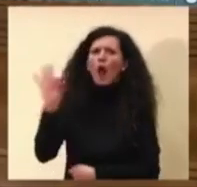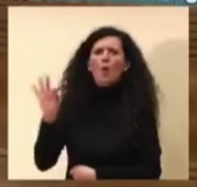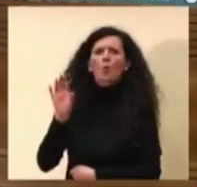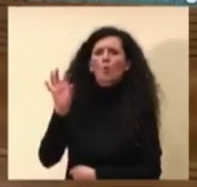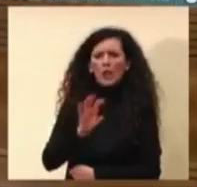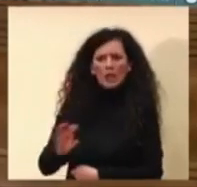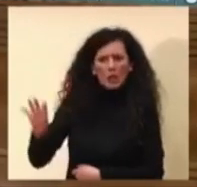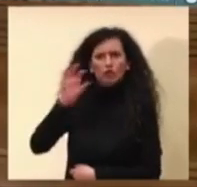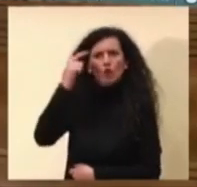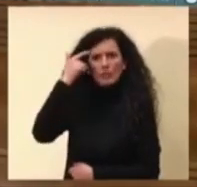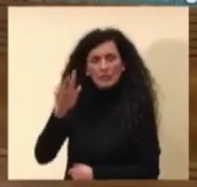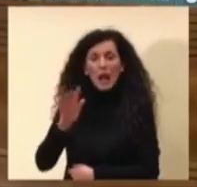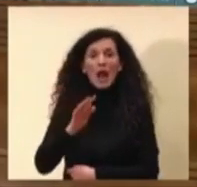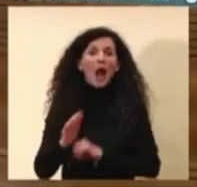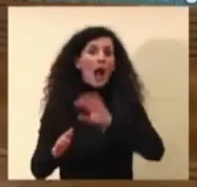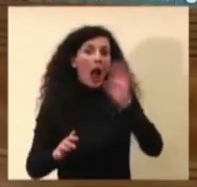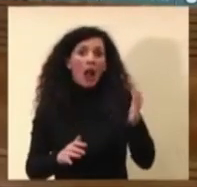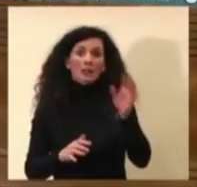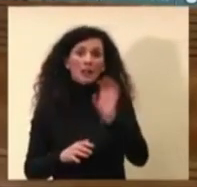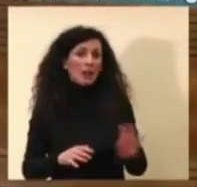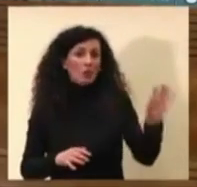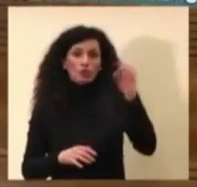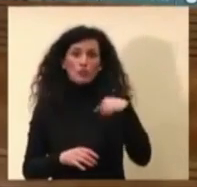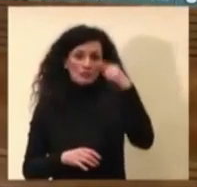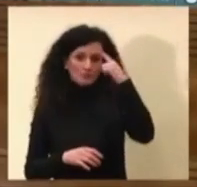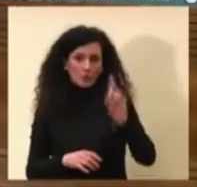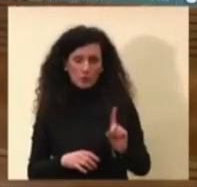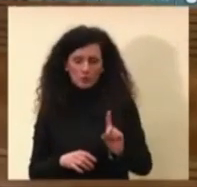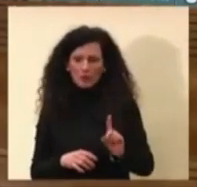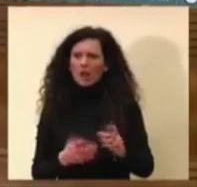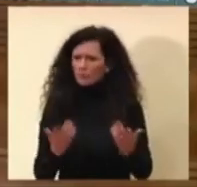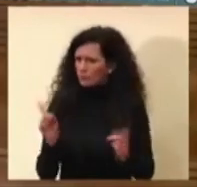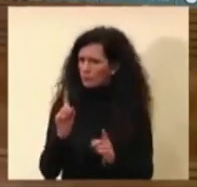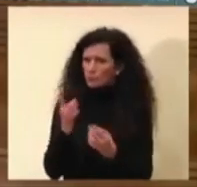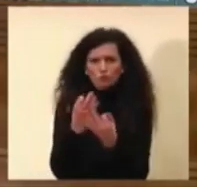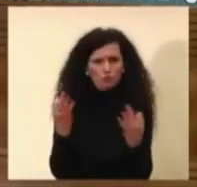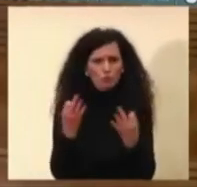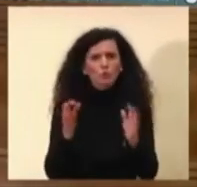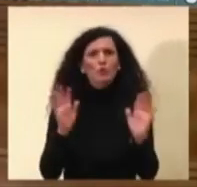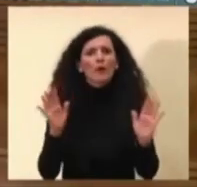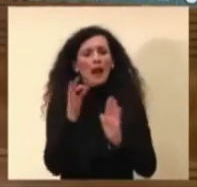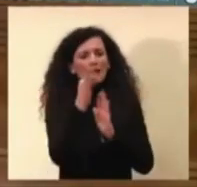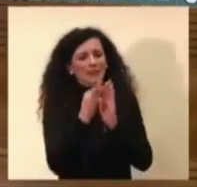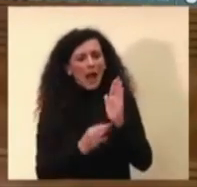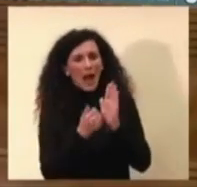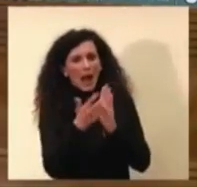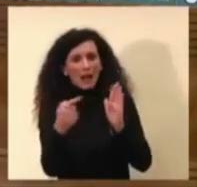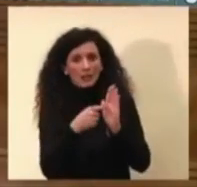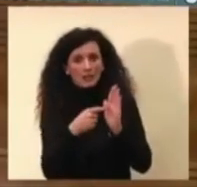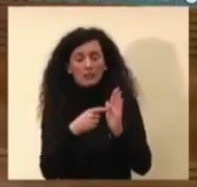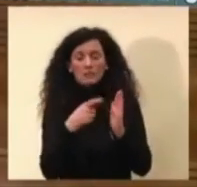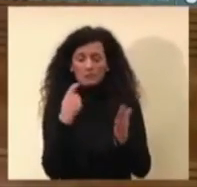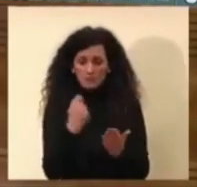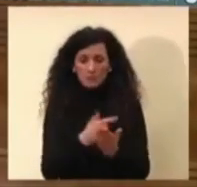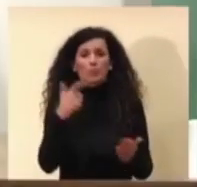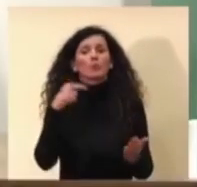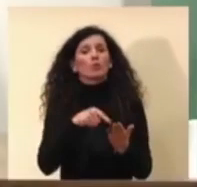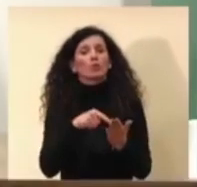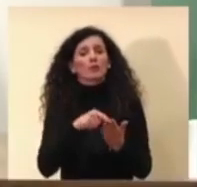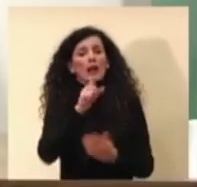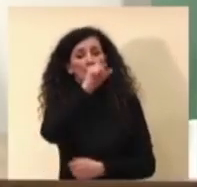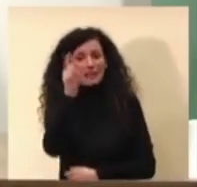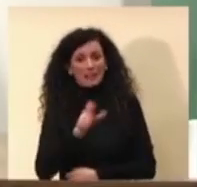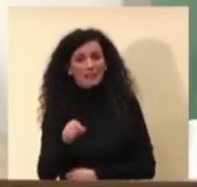sappiamo di altre però non lo sapevamo ok no no però voglio dire il dato però veramente rilevante per il nostro paese